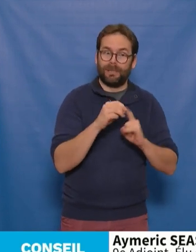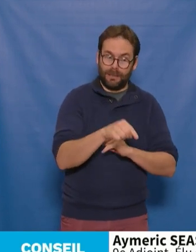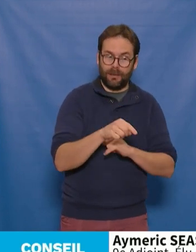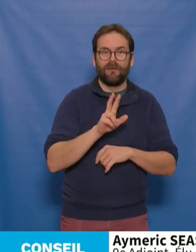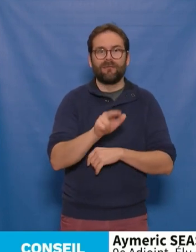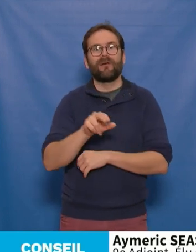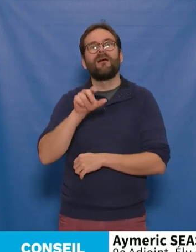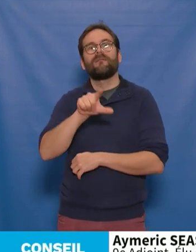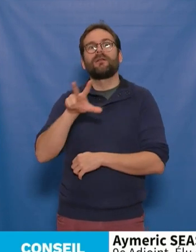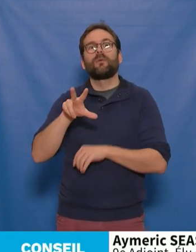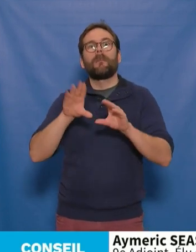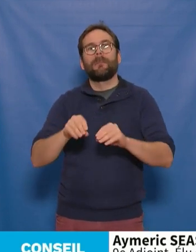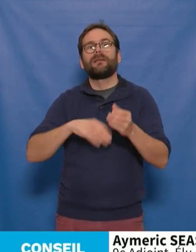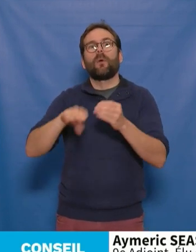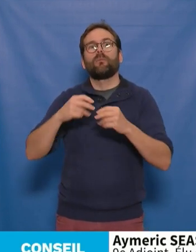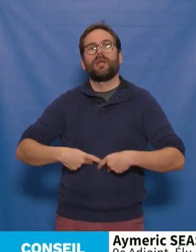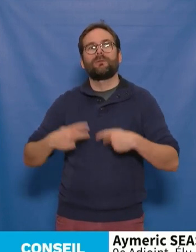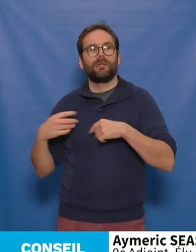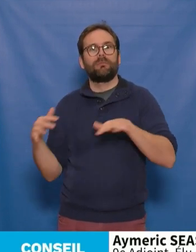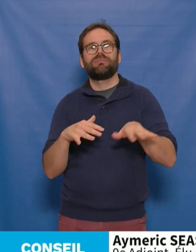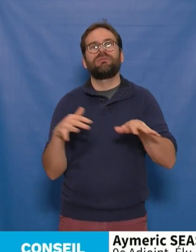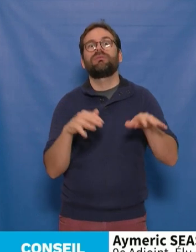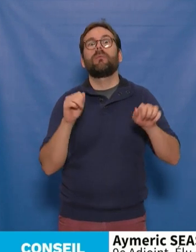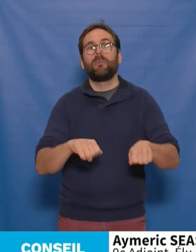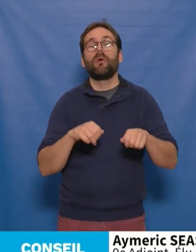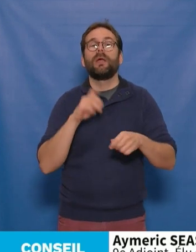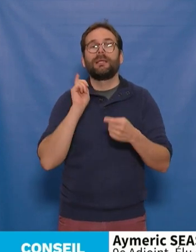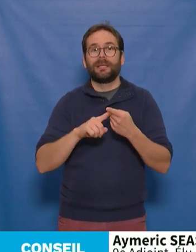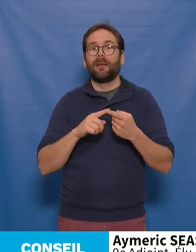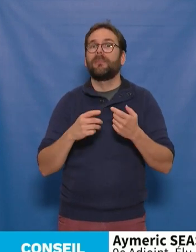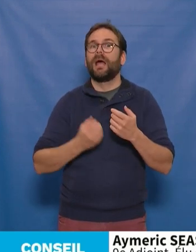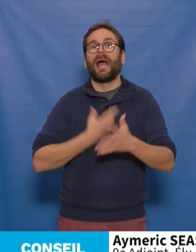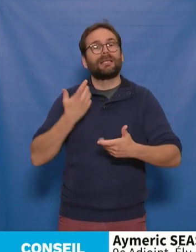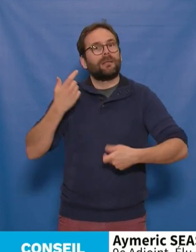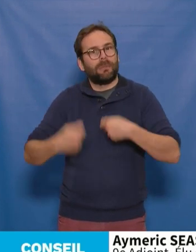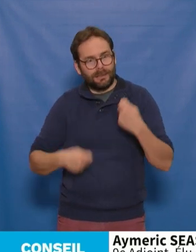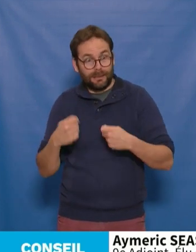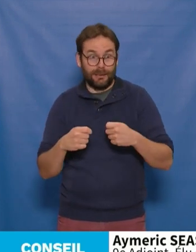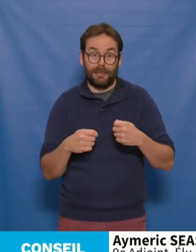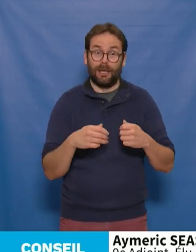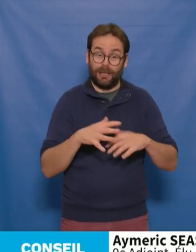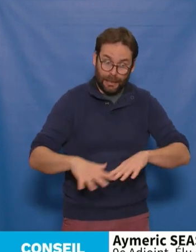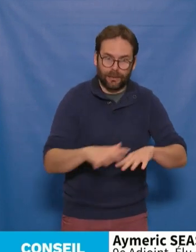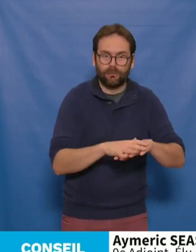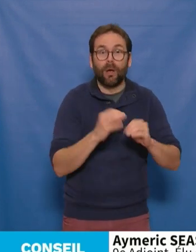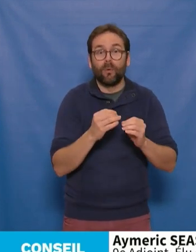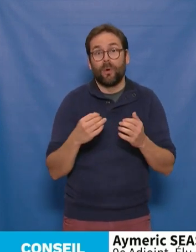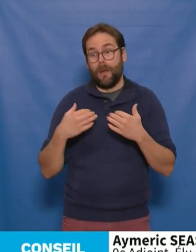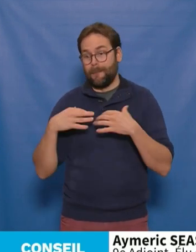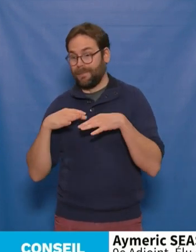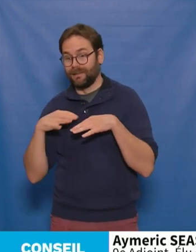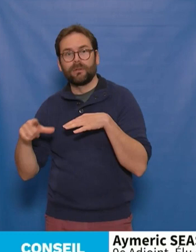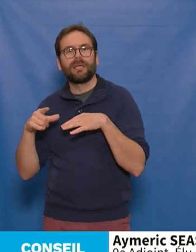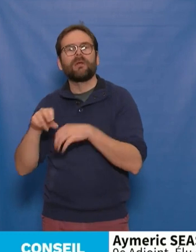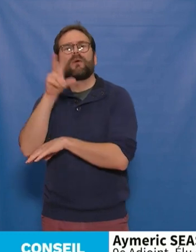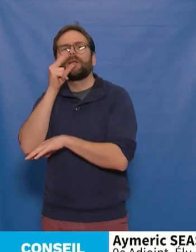'accueillir 23 places supplémentaires d'ateliers pour les artistes plasticiens du territoire à deux pas de la Perça-Gautière où le Voyage